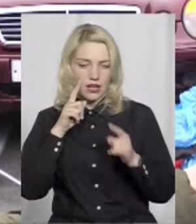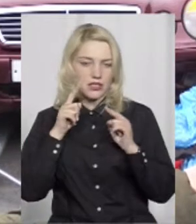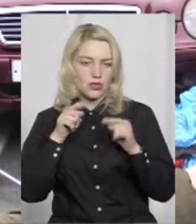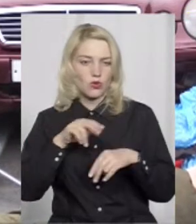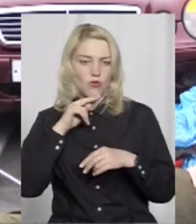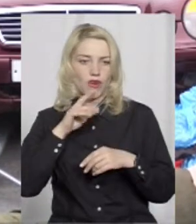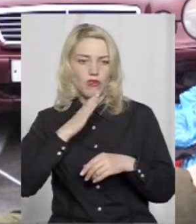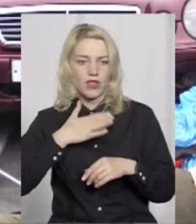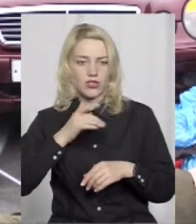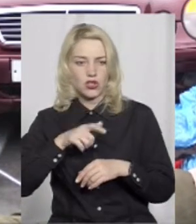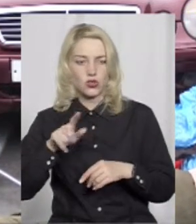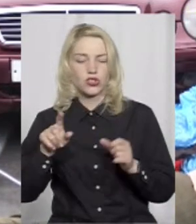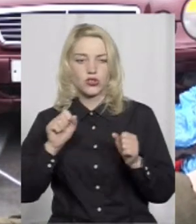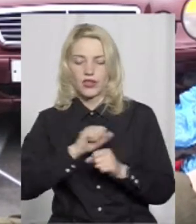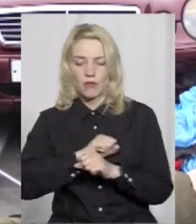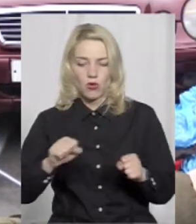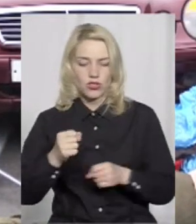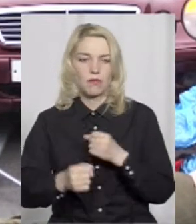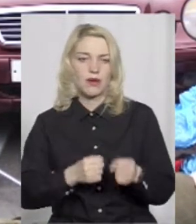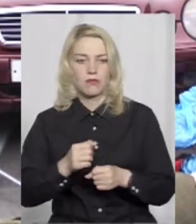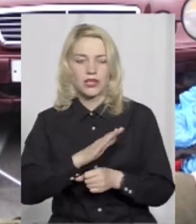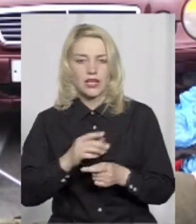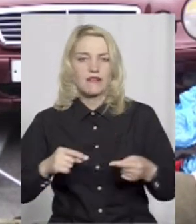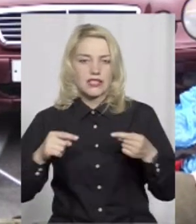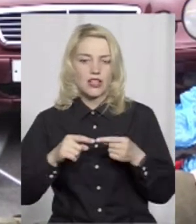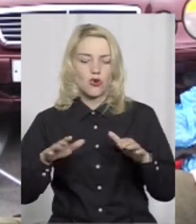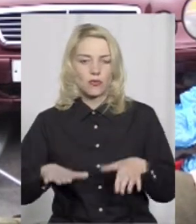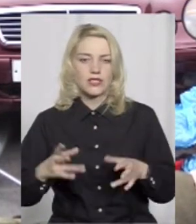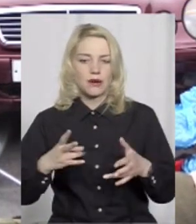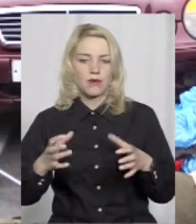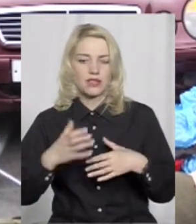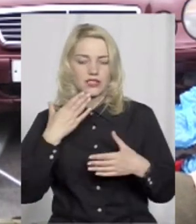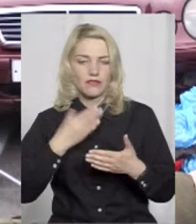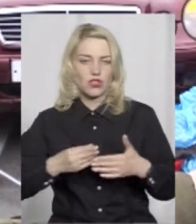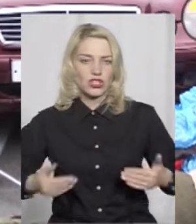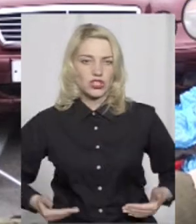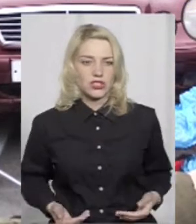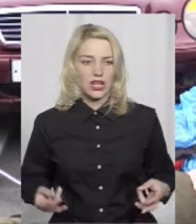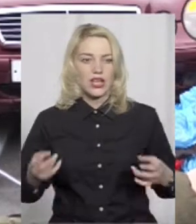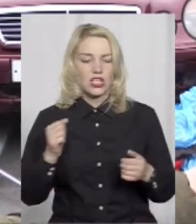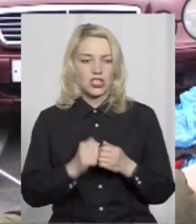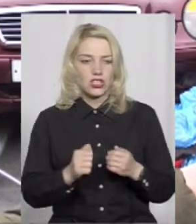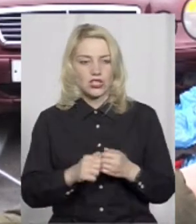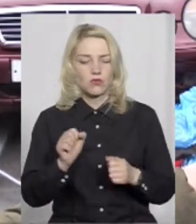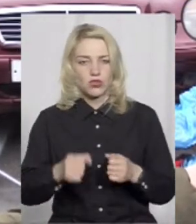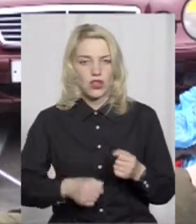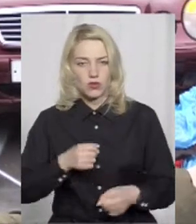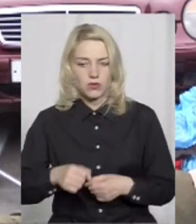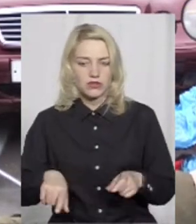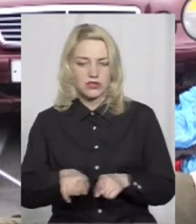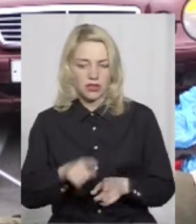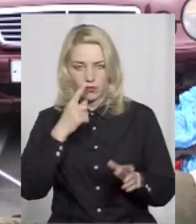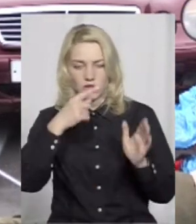наших людей про те, що ним можна перебігати в невстановленому місці. Потрібно берегти своє життя, адже дуже часто можна, як ми бачимо, добігатися і потрапити